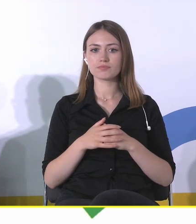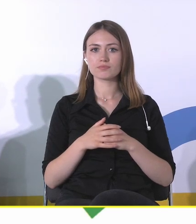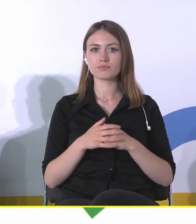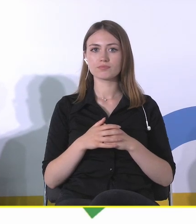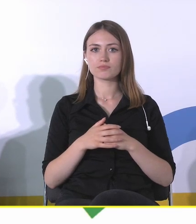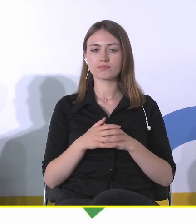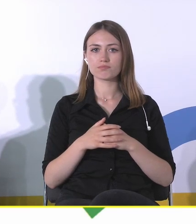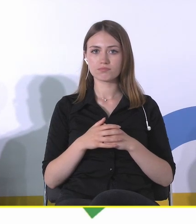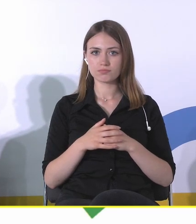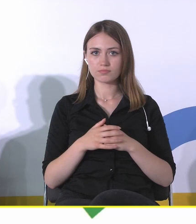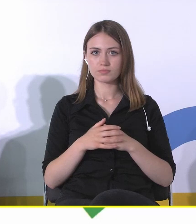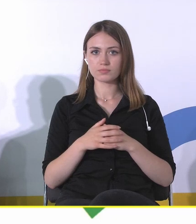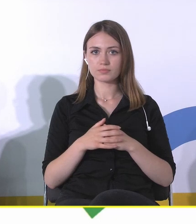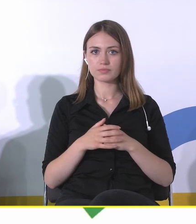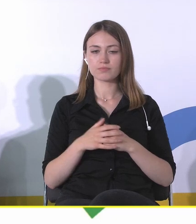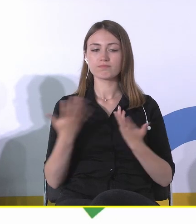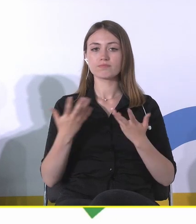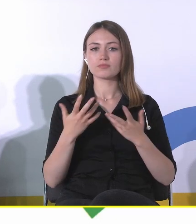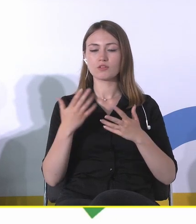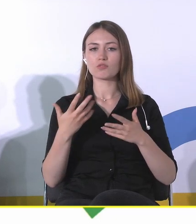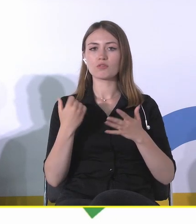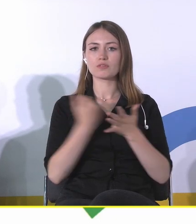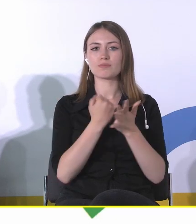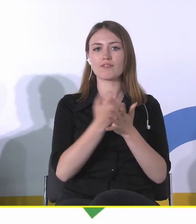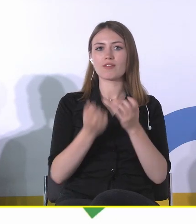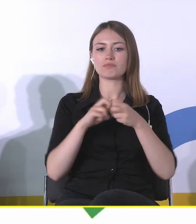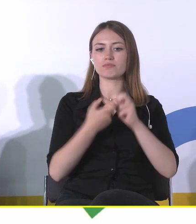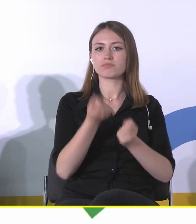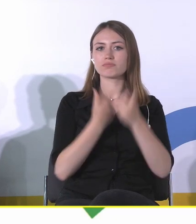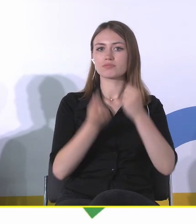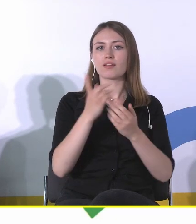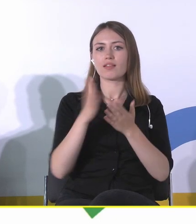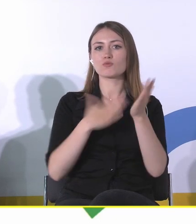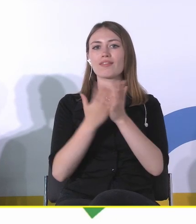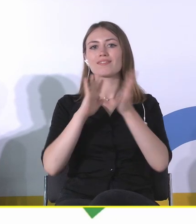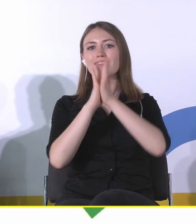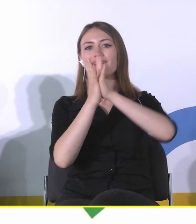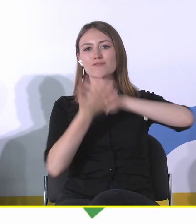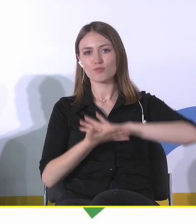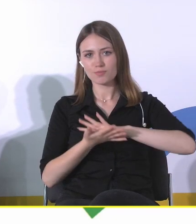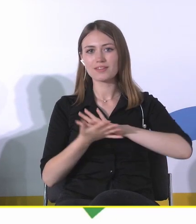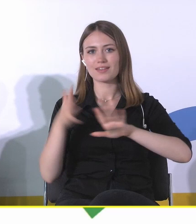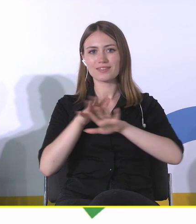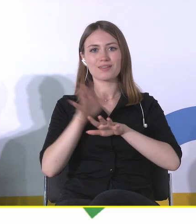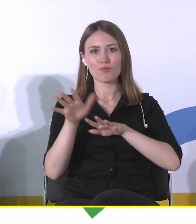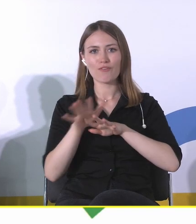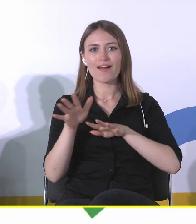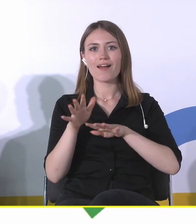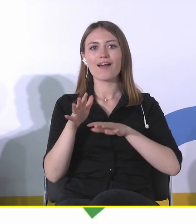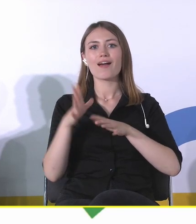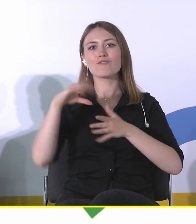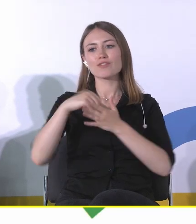właśnie wyzwania związane z chociażby transformacją systemową wpływały na